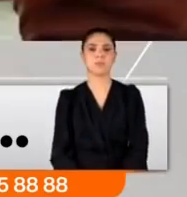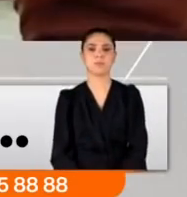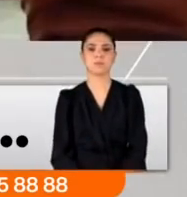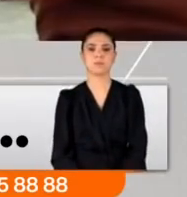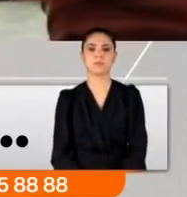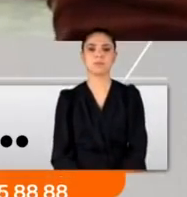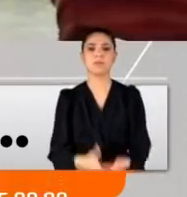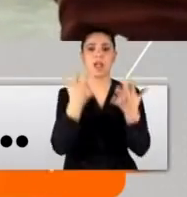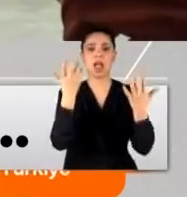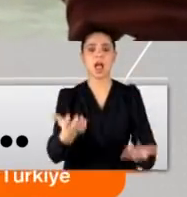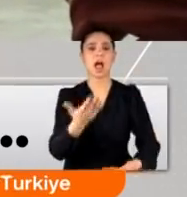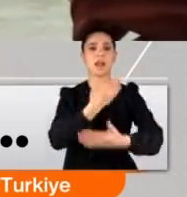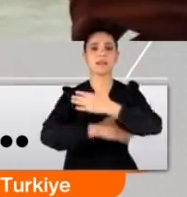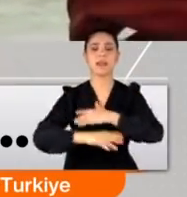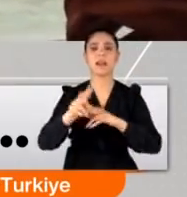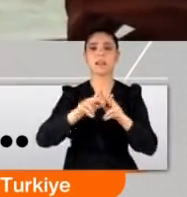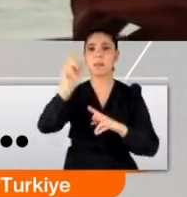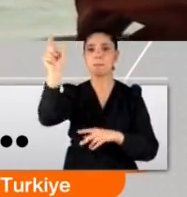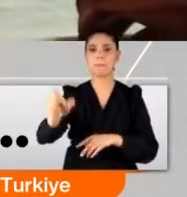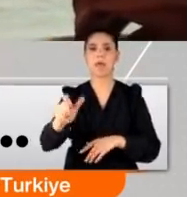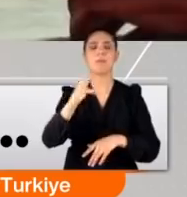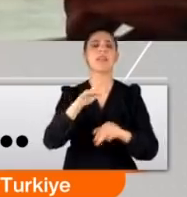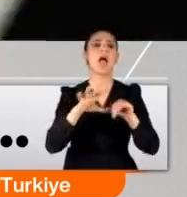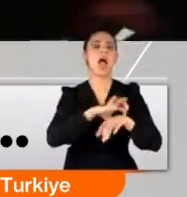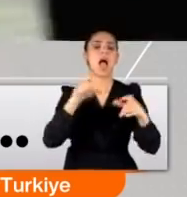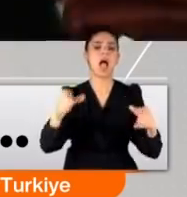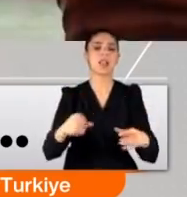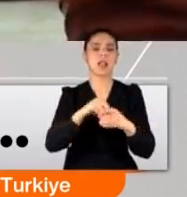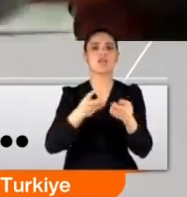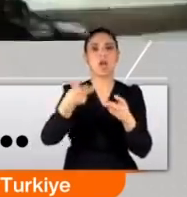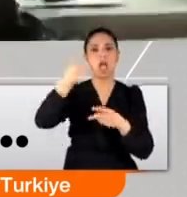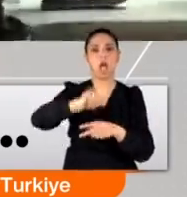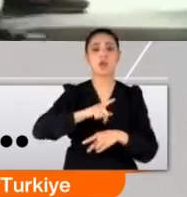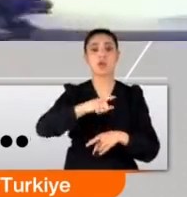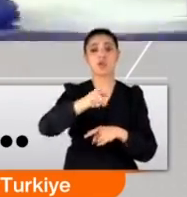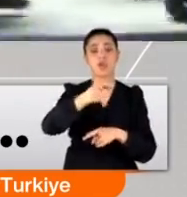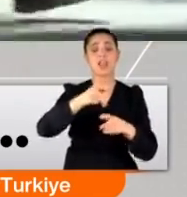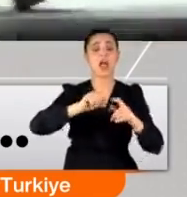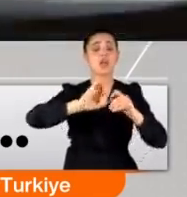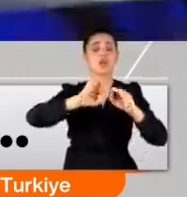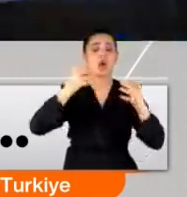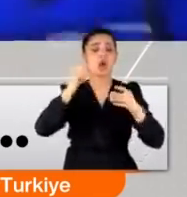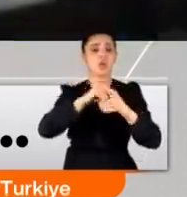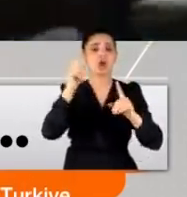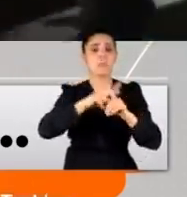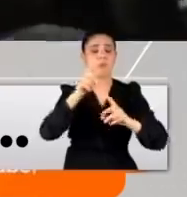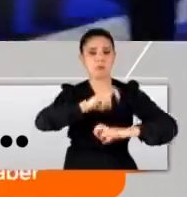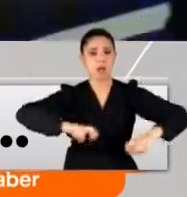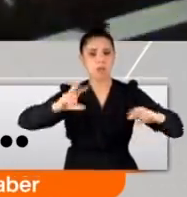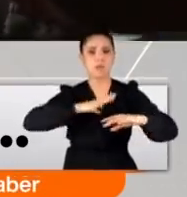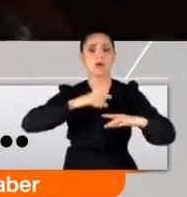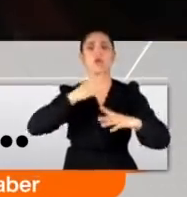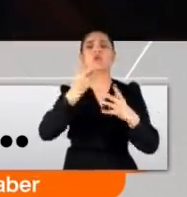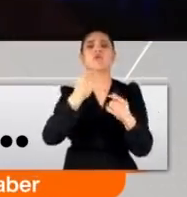Ağır yaralanan Mehmet Öcal hastanede can verdi. Karaman polisi cinayeti aydınlatmak için özel ekip kurdu. Binlerce